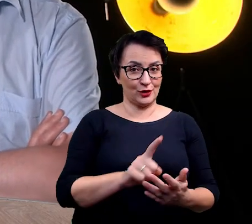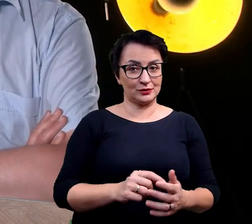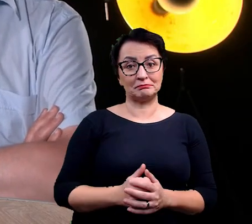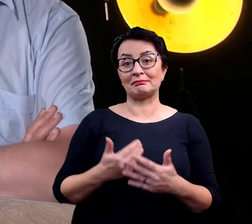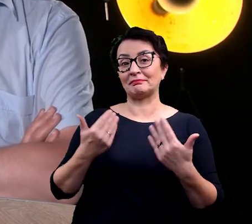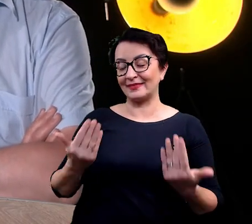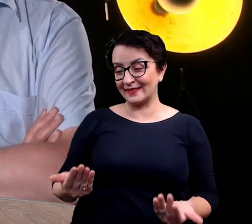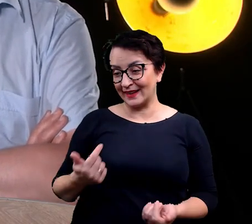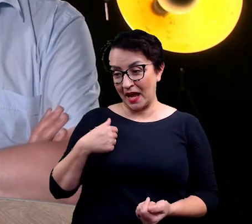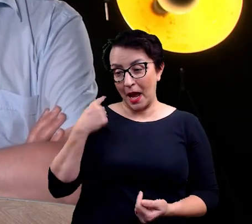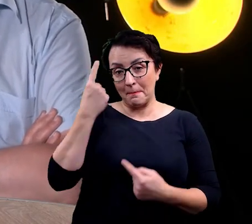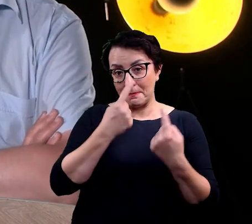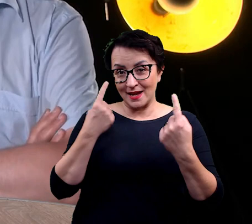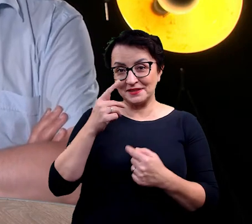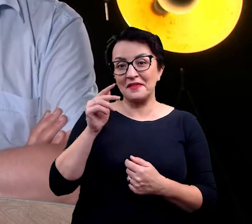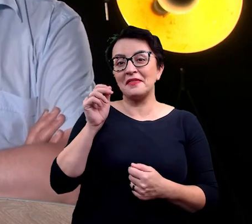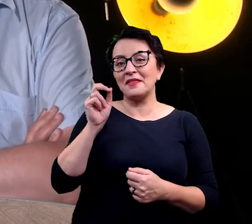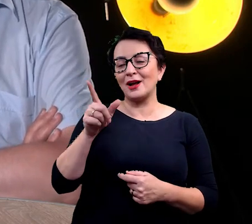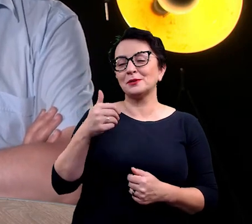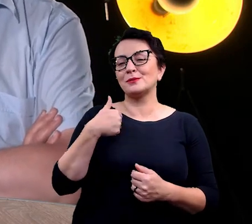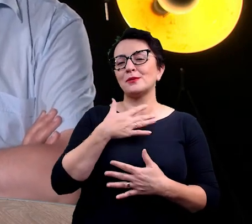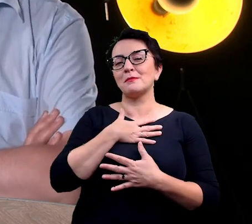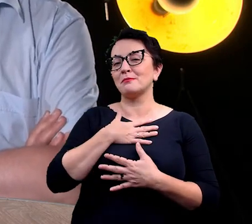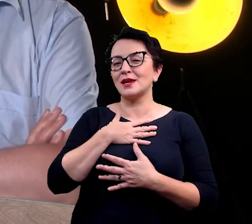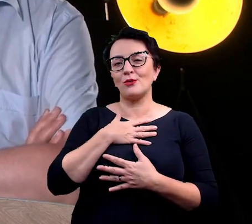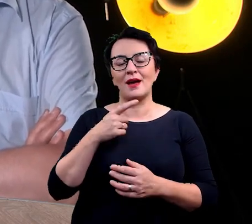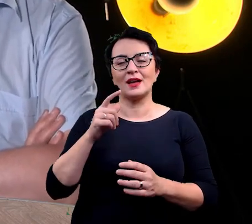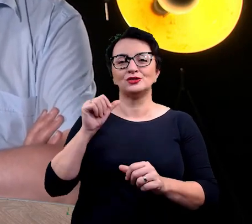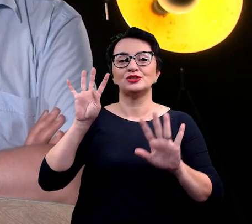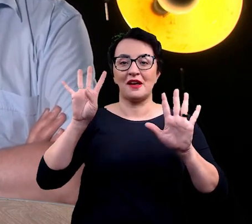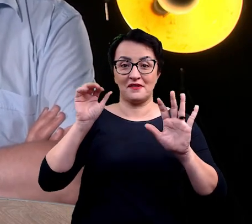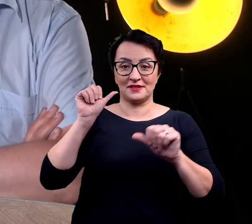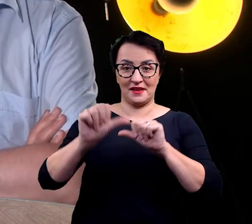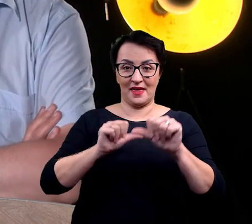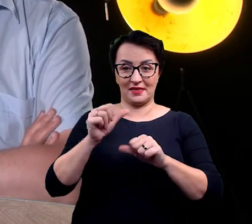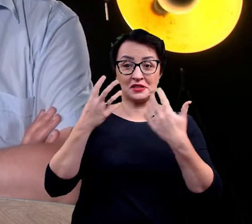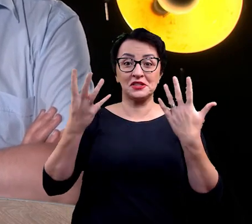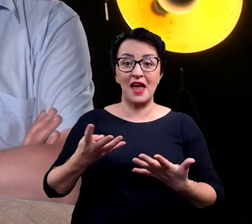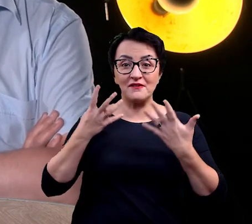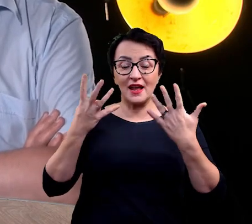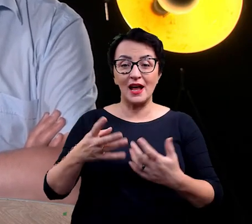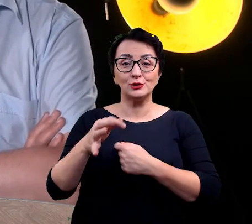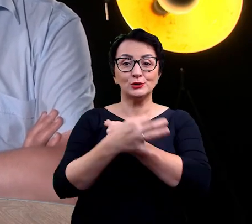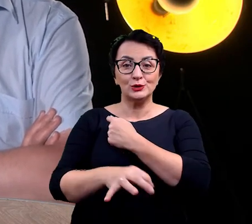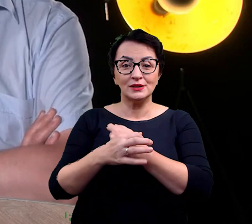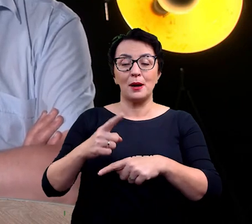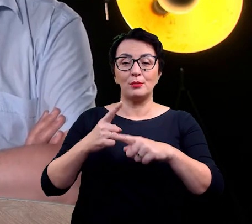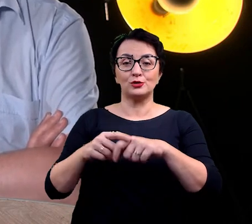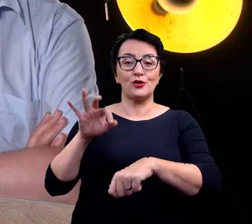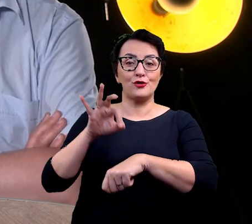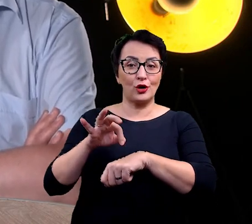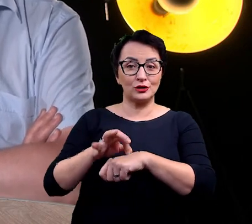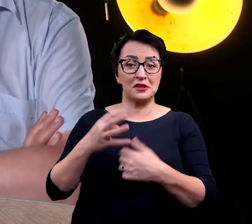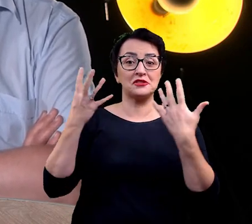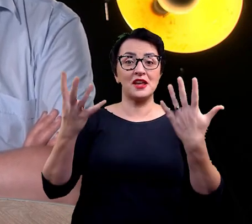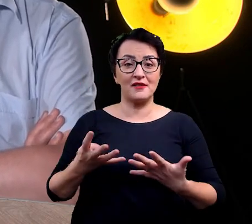bardzo miłych lat 9, tak? Bo w sumie studia plus doktorat to było 9 lat, czyli kawał